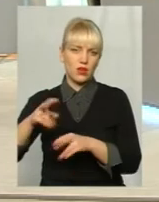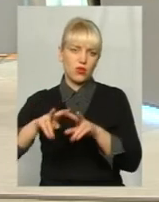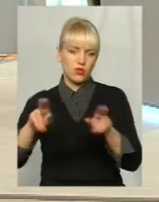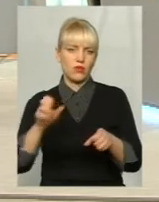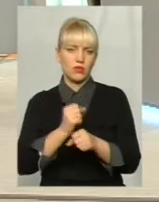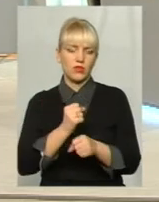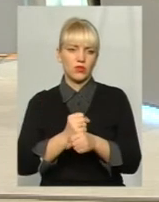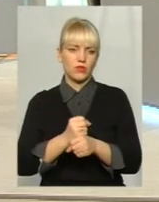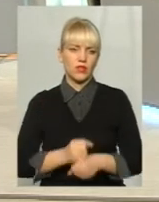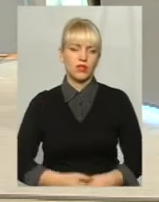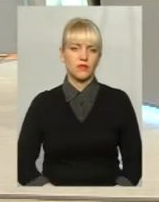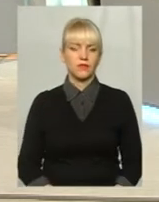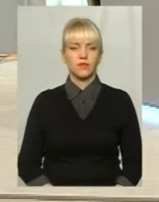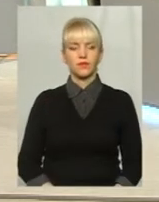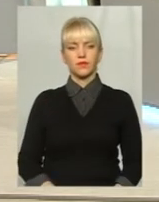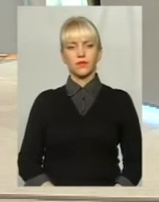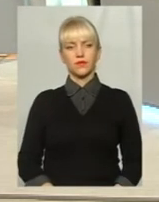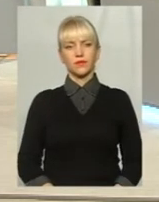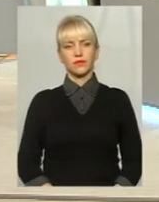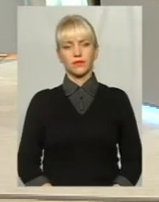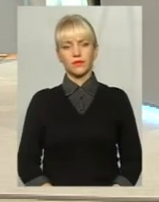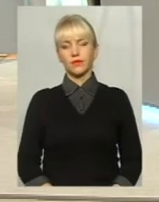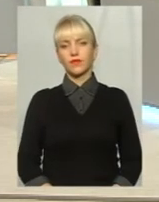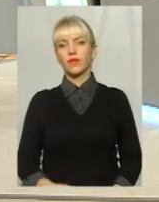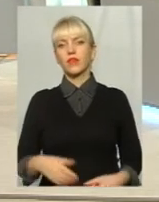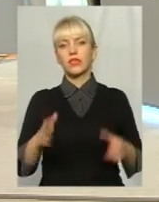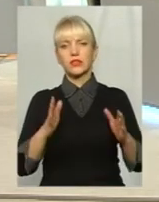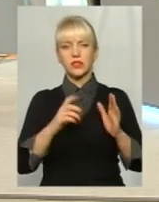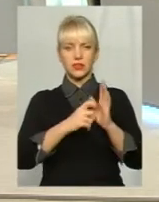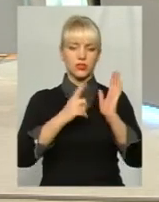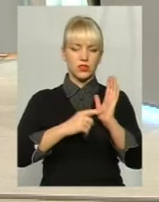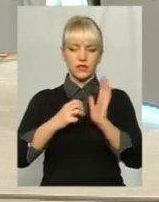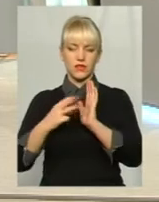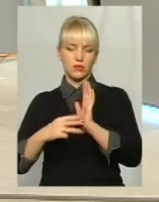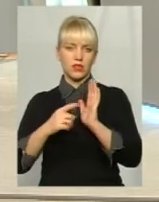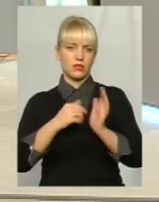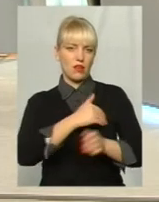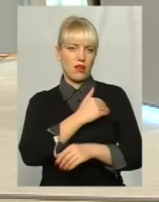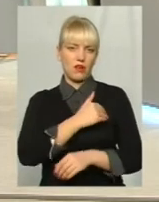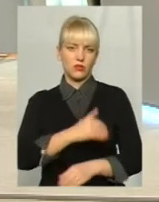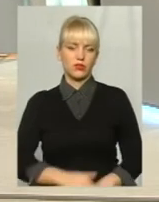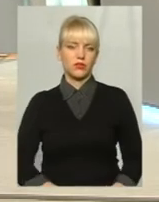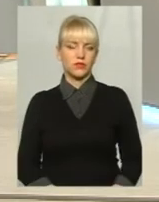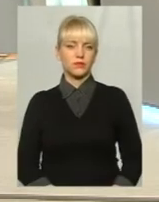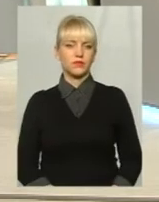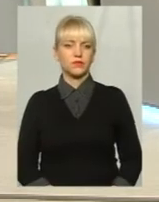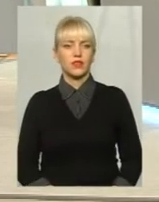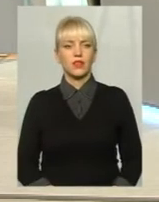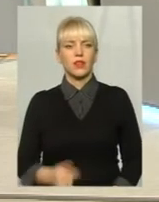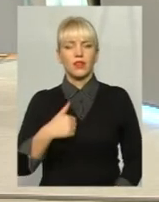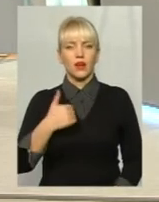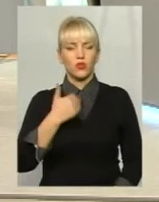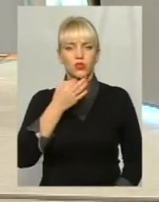мали ще ні одного дня, тільки 16-18. Ще і в морозів не було. Дякую. Я хочу